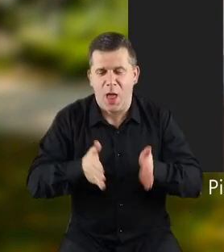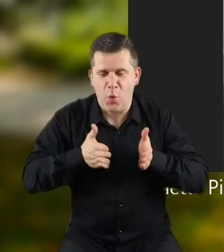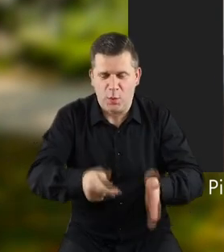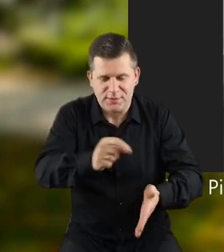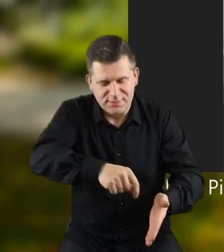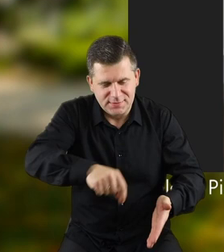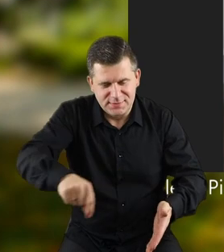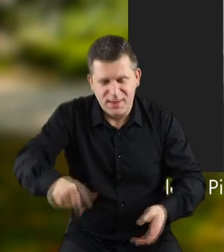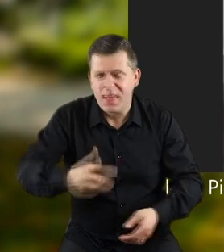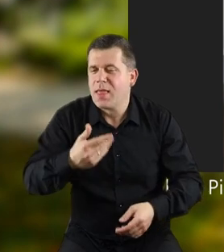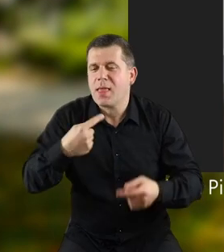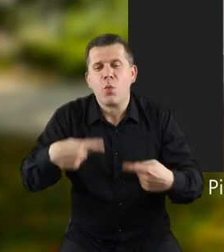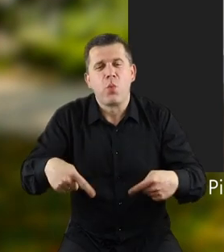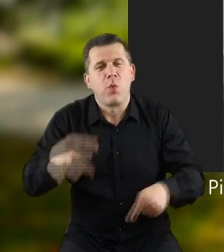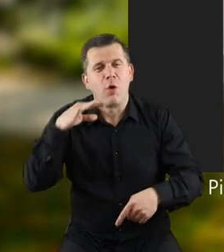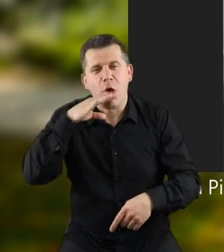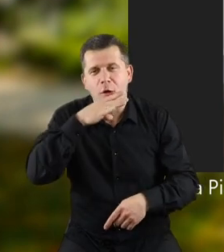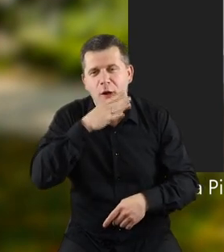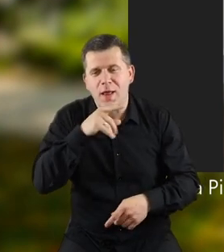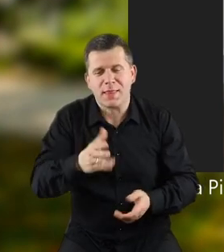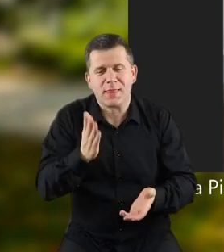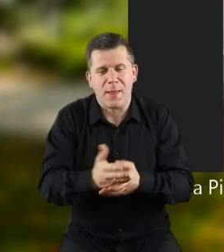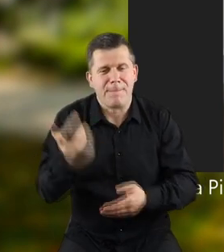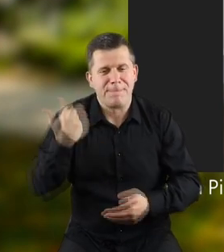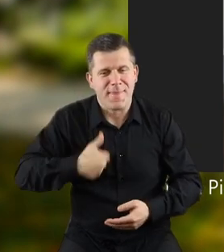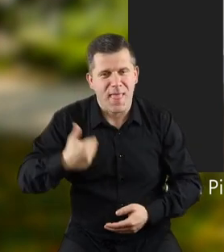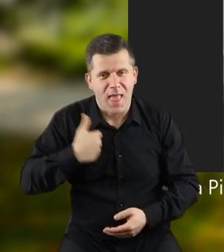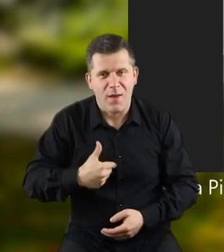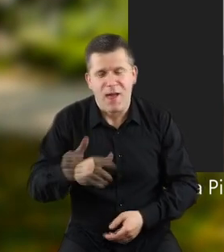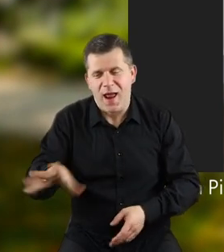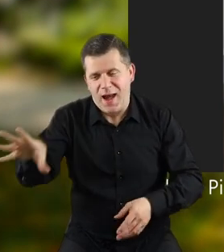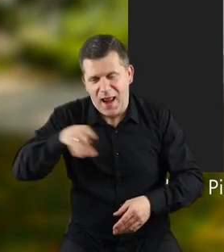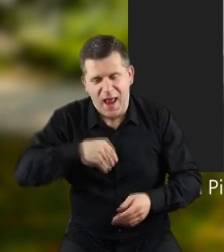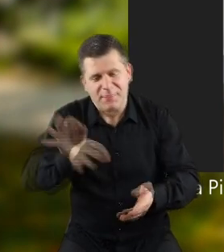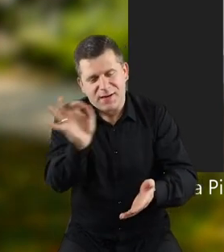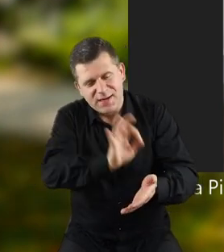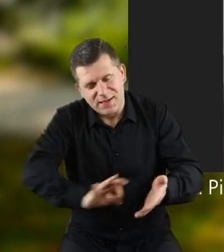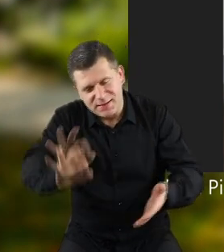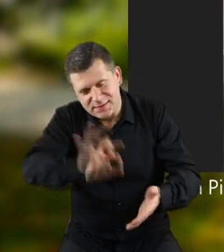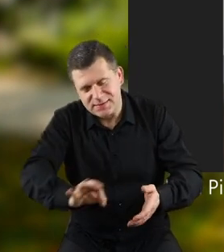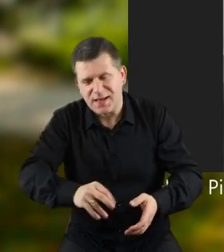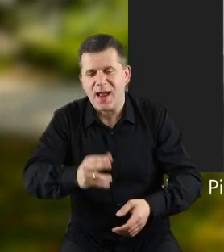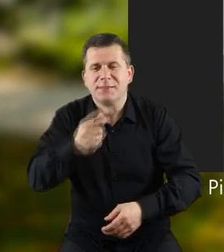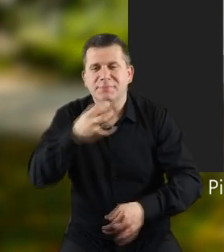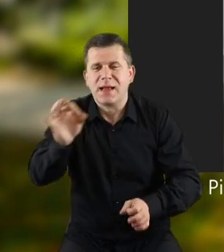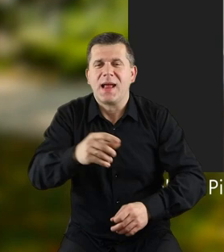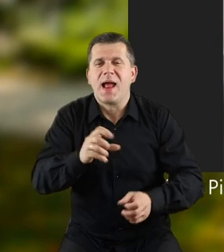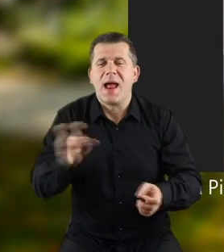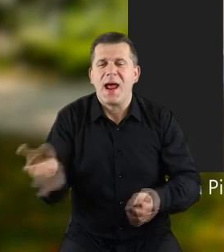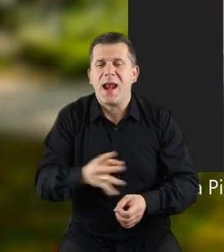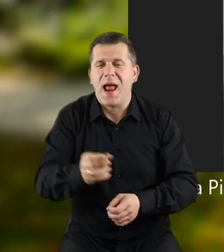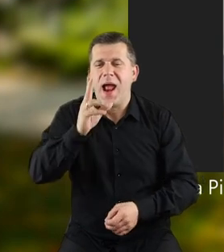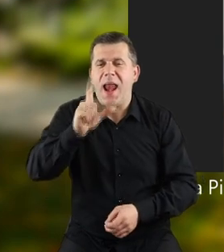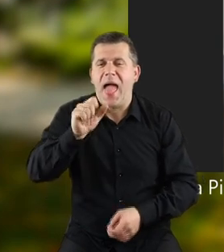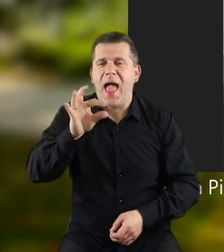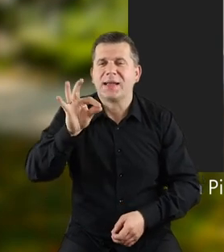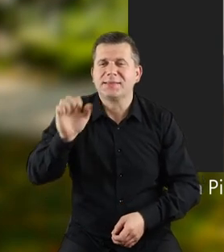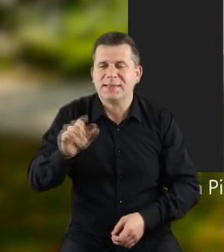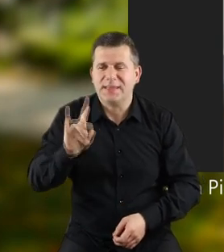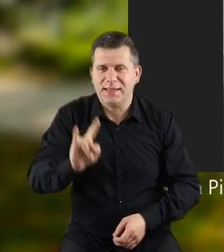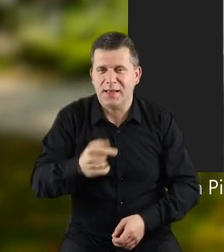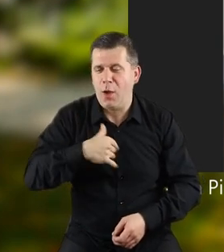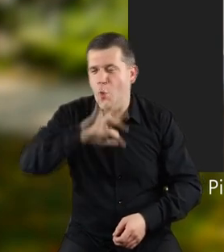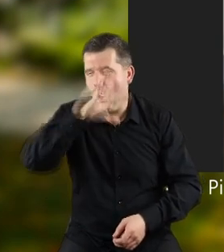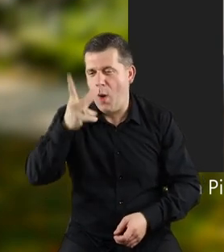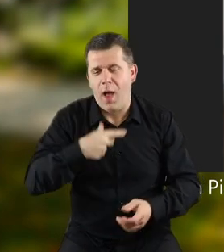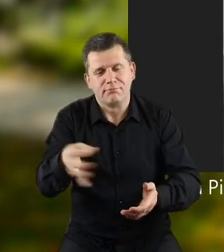ulicy, to były, jeszcze nie było kolorowych kred, tylko białe, ale rysowałam im klasy, taką grę w klasy i różne, ja zresztą